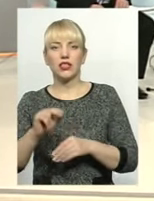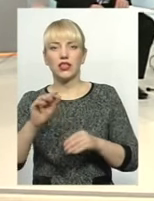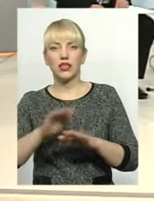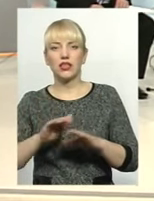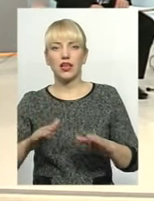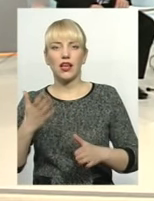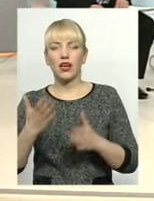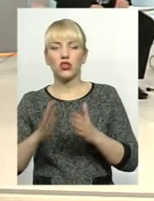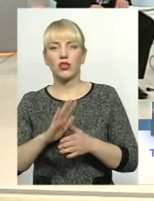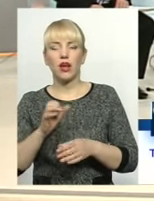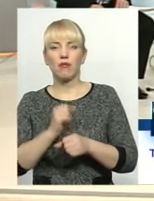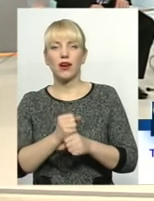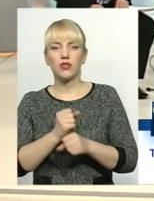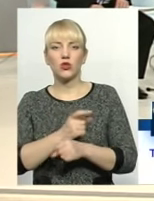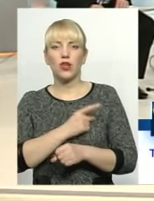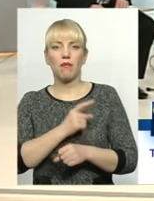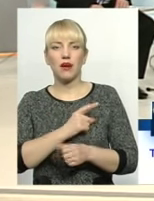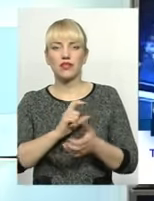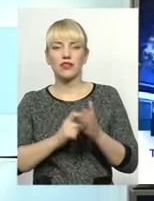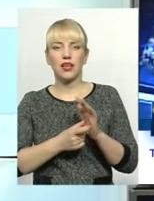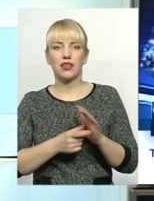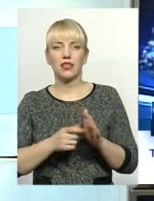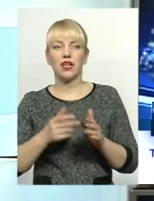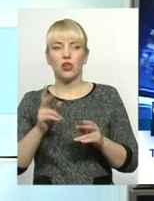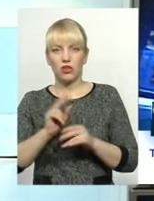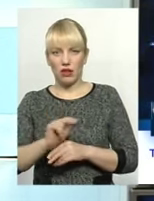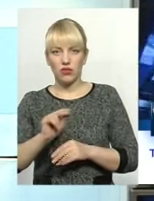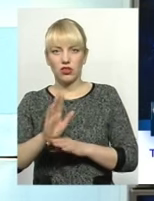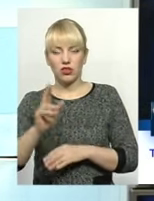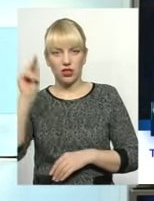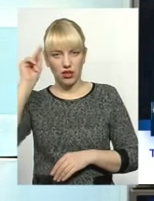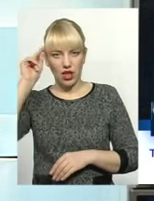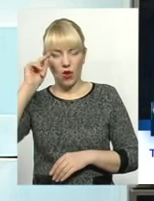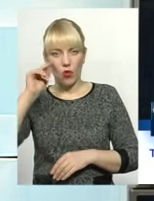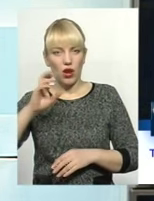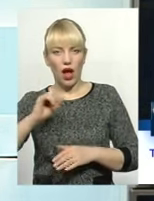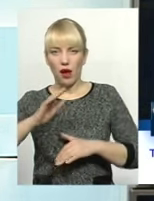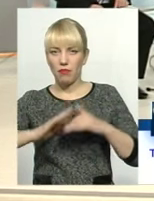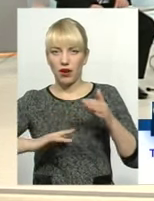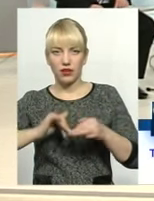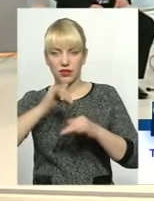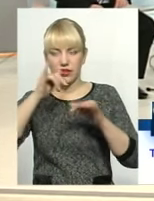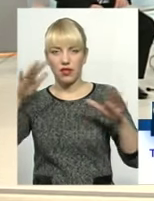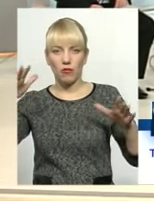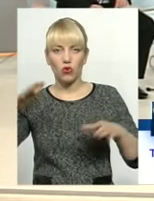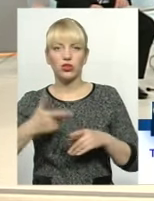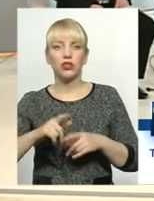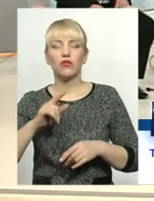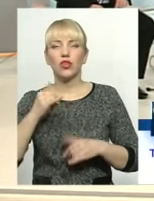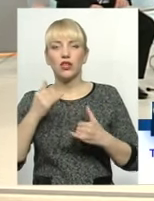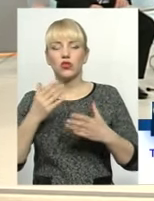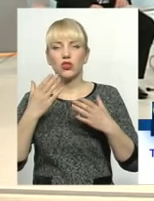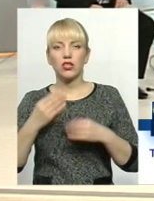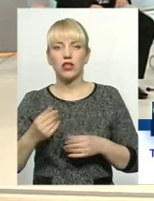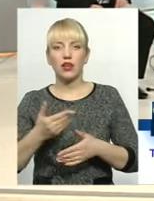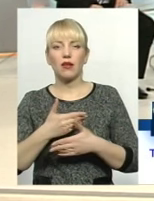не працює майстерно? Навчати лише теорії на практиці неможливо. На сьогоднішній день ми стараємося робити зміни до